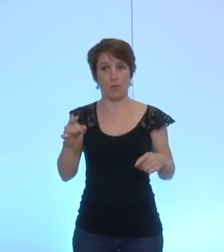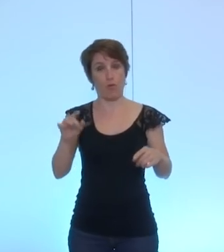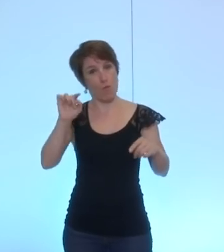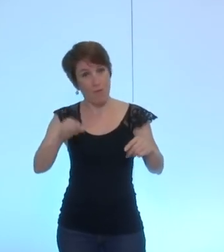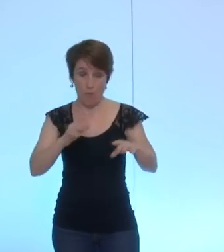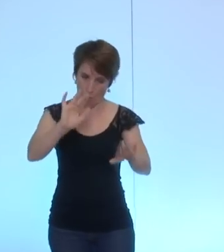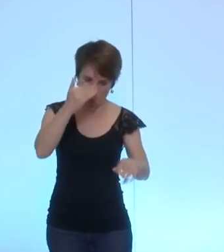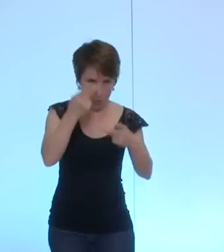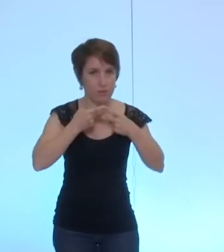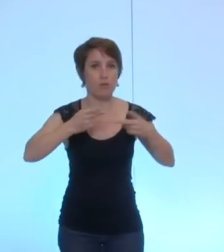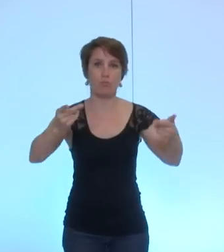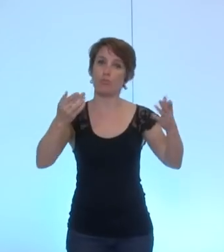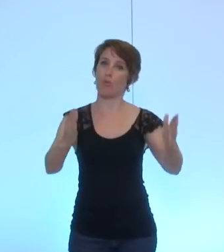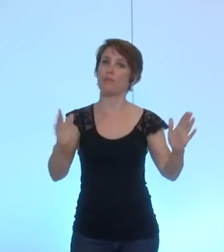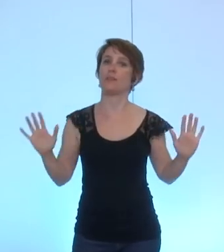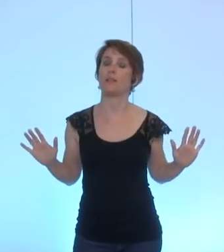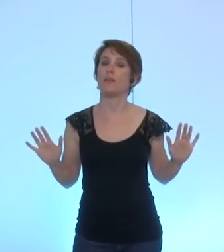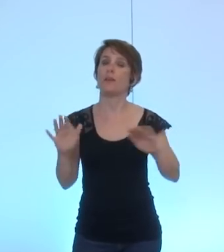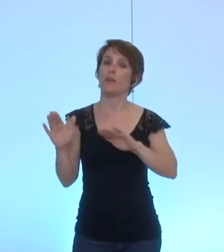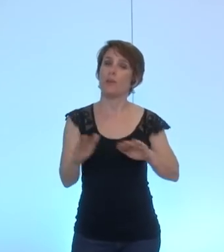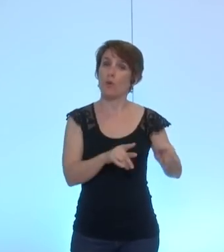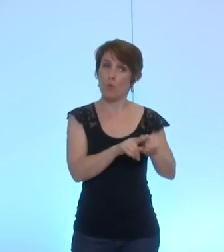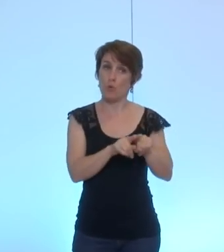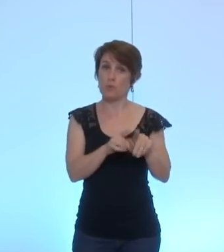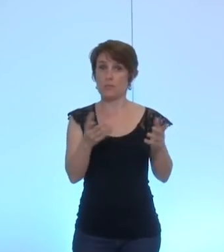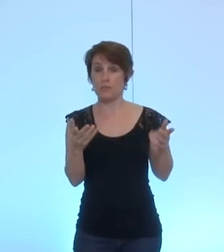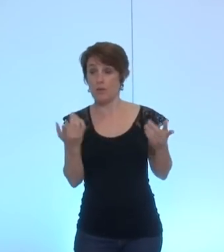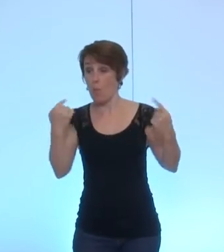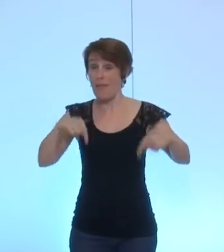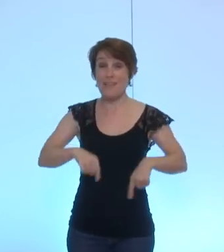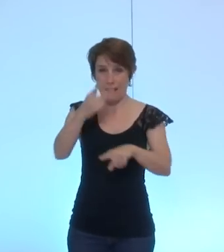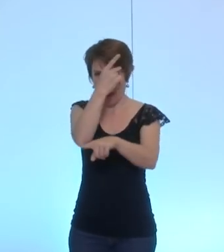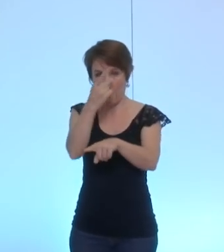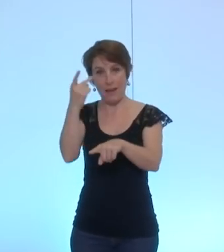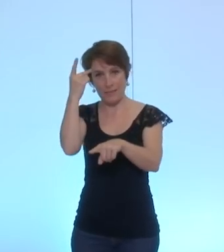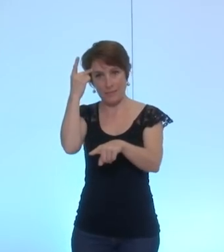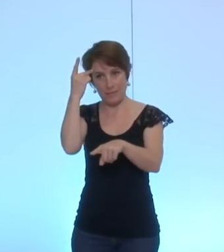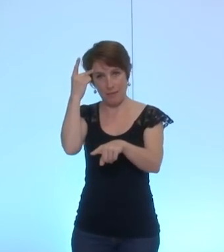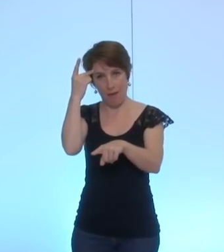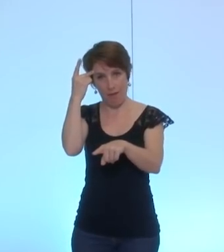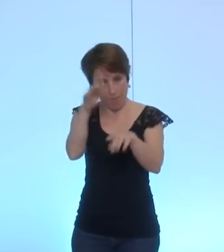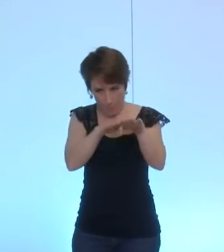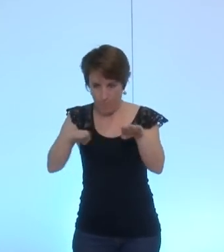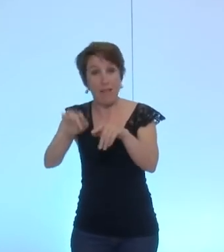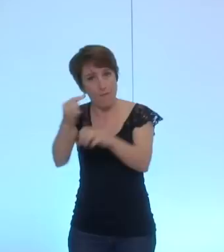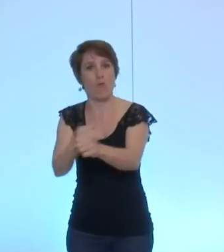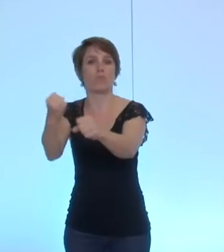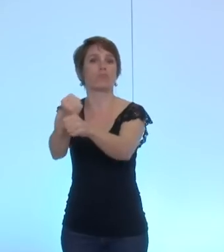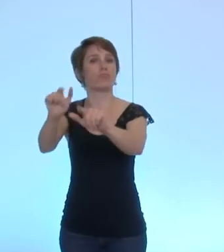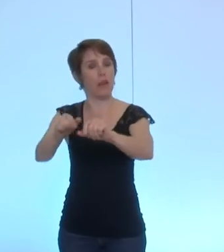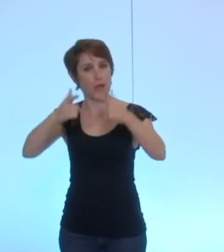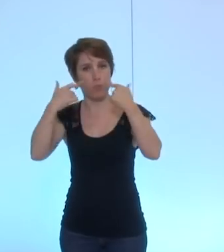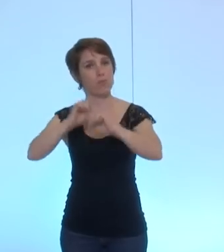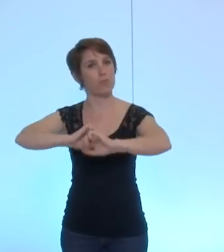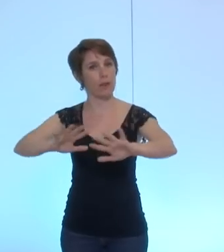clairement reconnue et qu'aussi les conditions de'état d'existence d'un état palestinien le soit conjointement pour